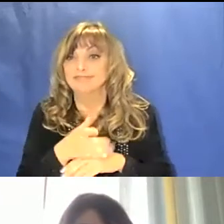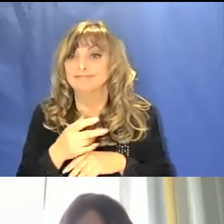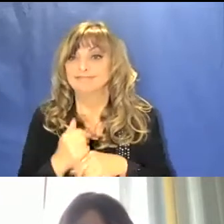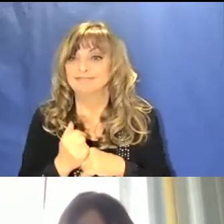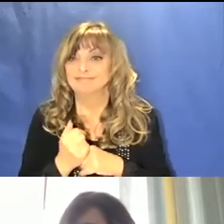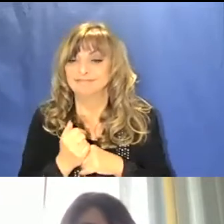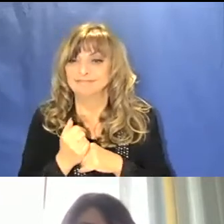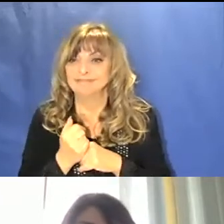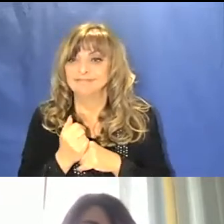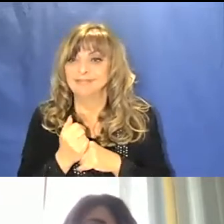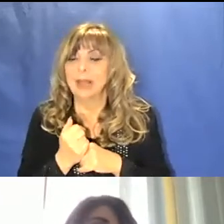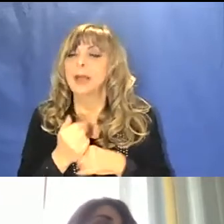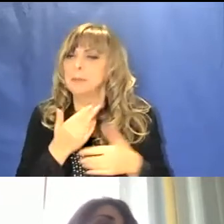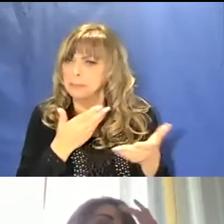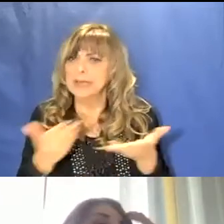brevissimamente.